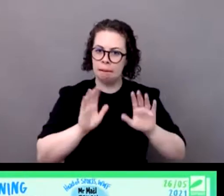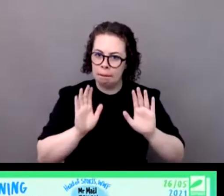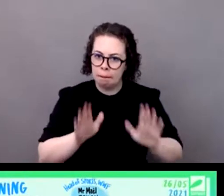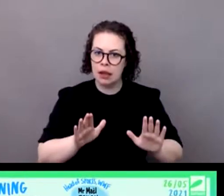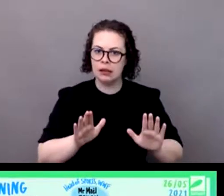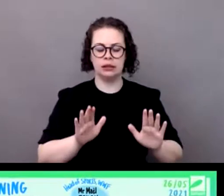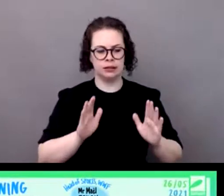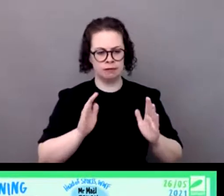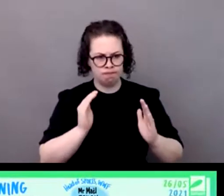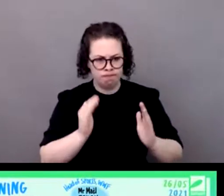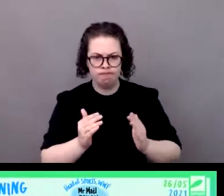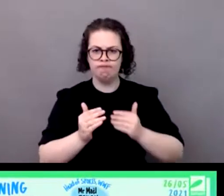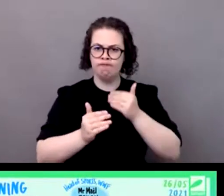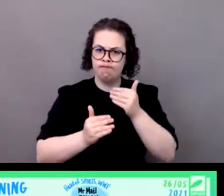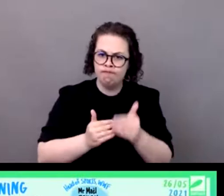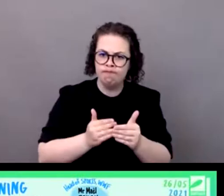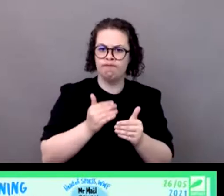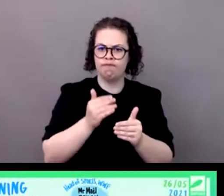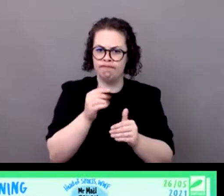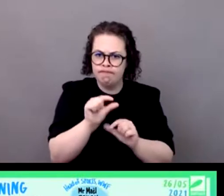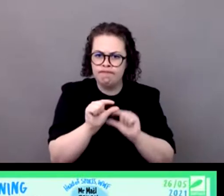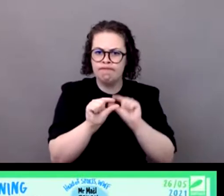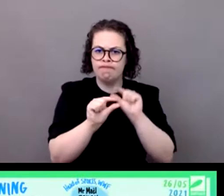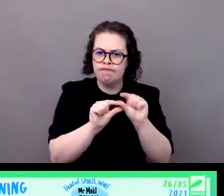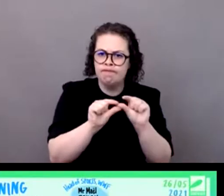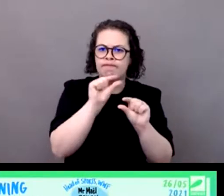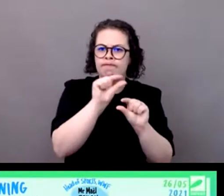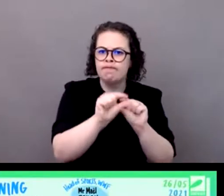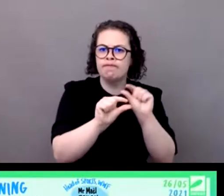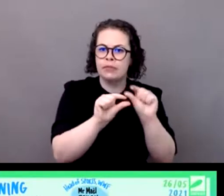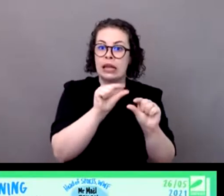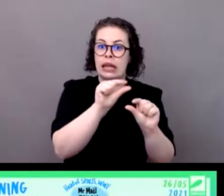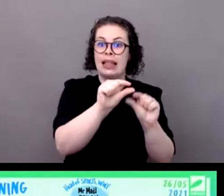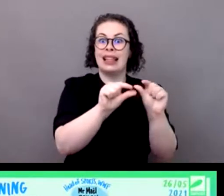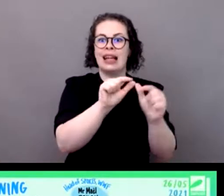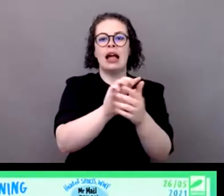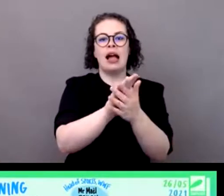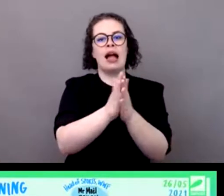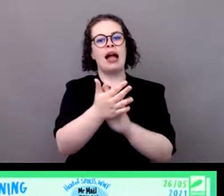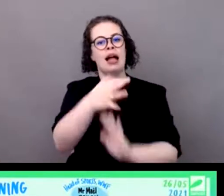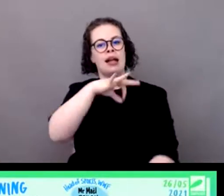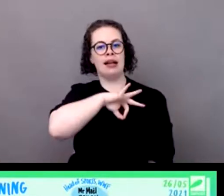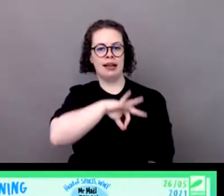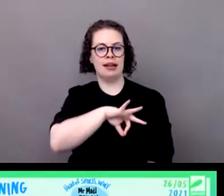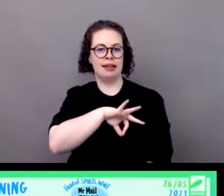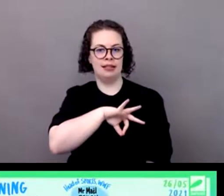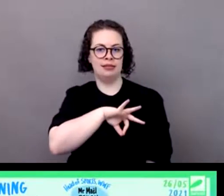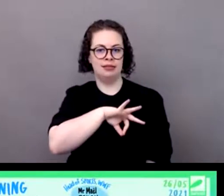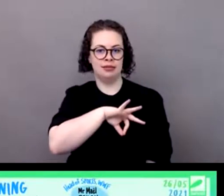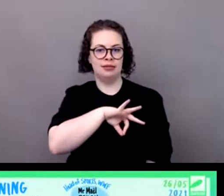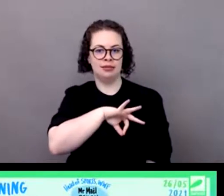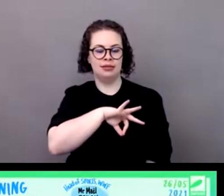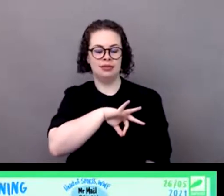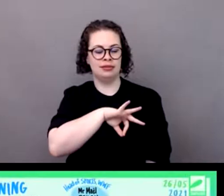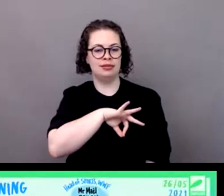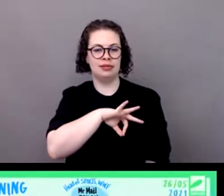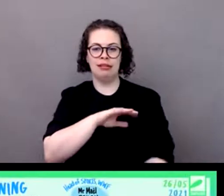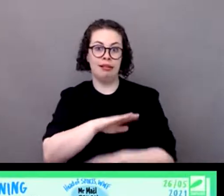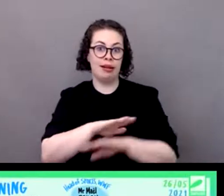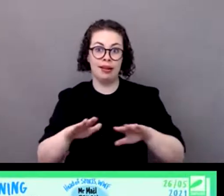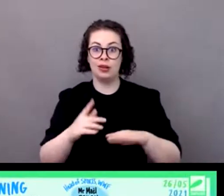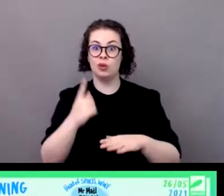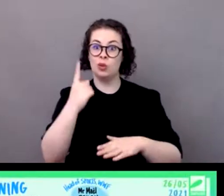avoir un environnement 1 peut se penser que de manière globale et là dessus je trouve intéressant l'avis de l'ademe